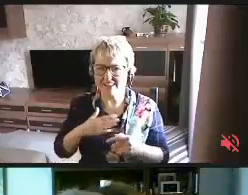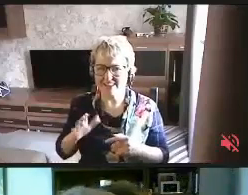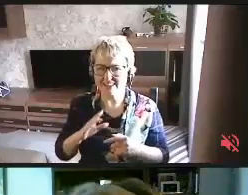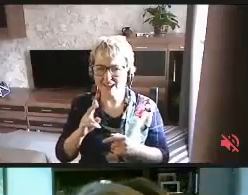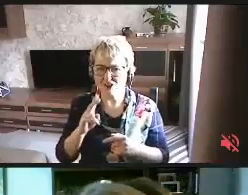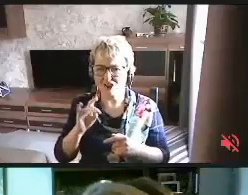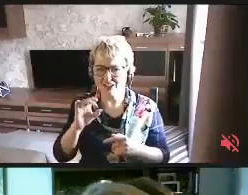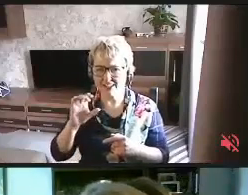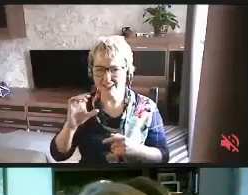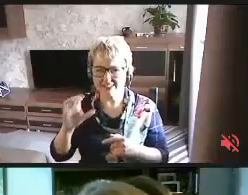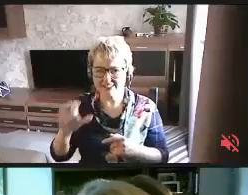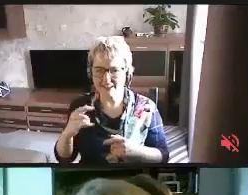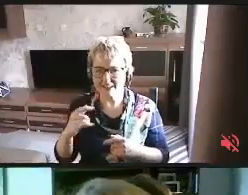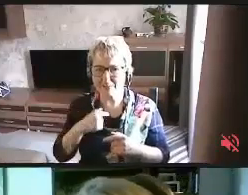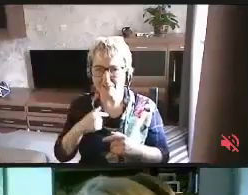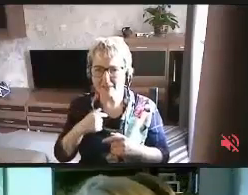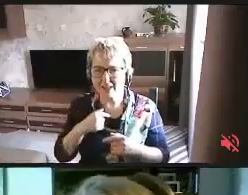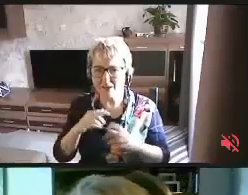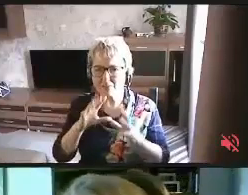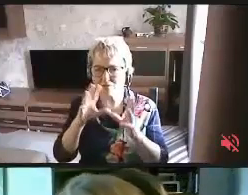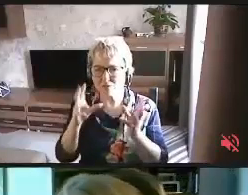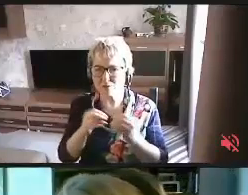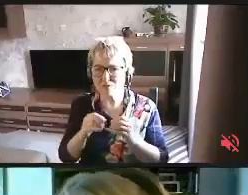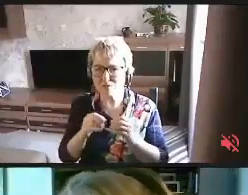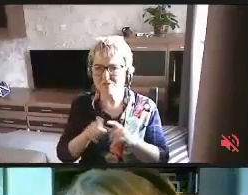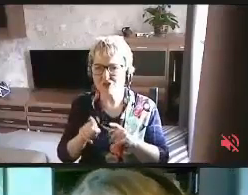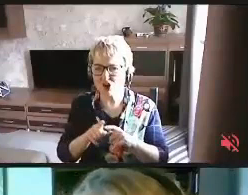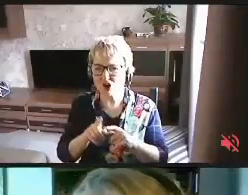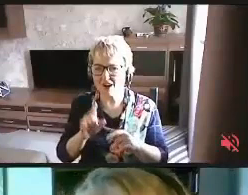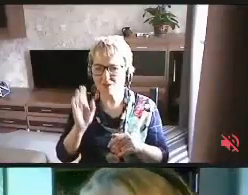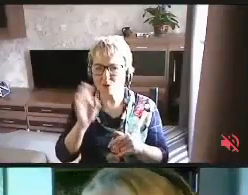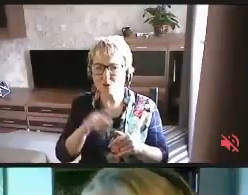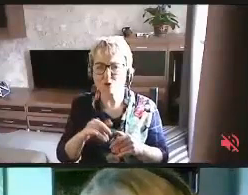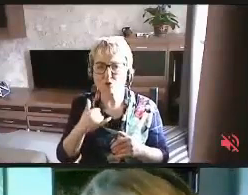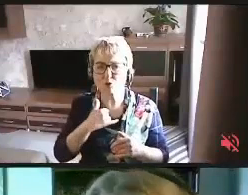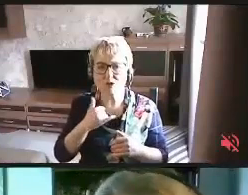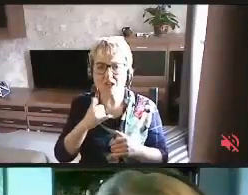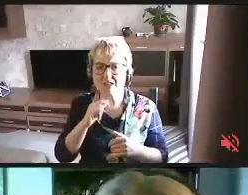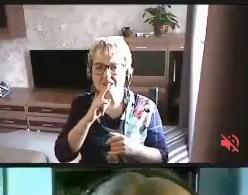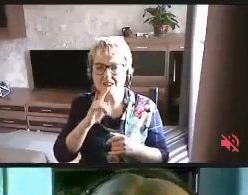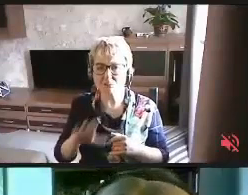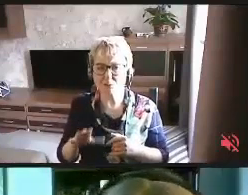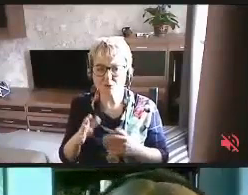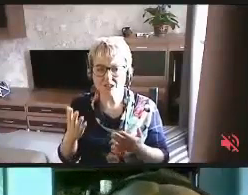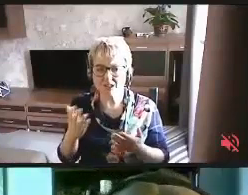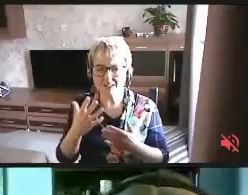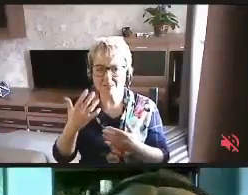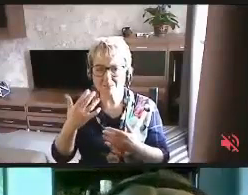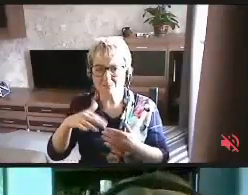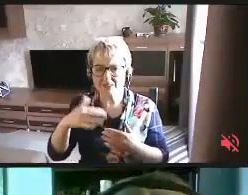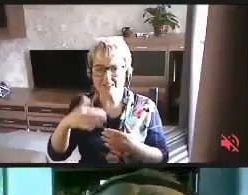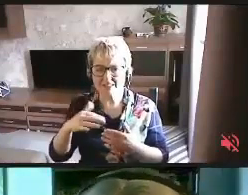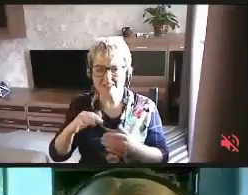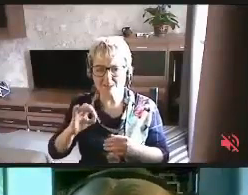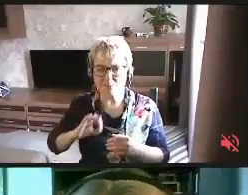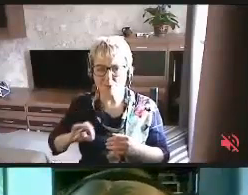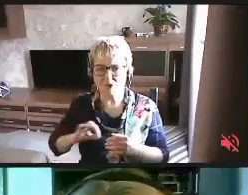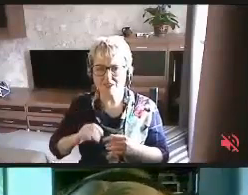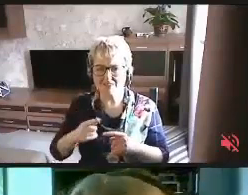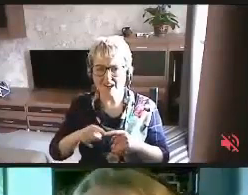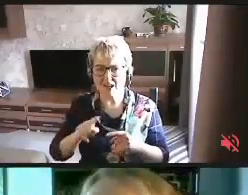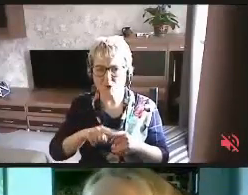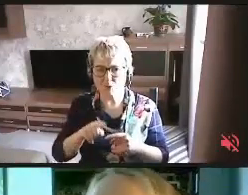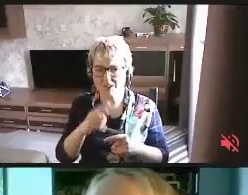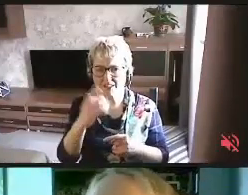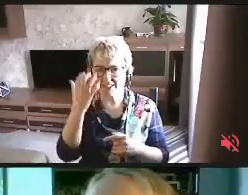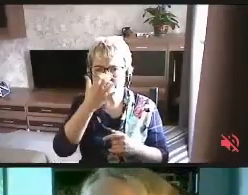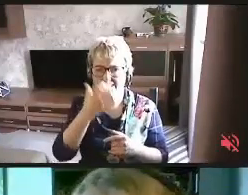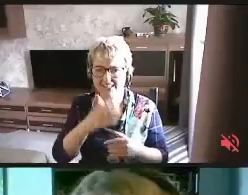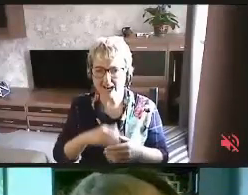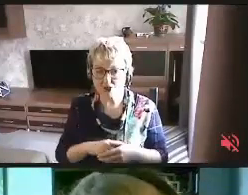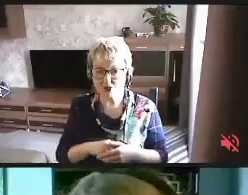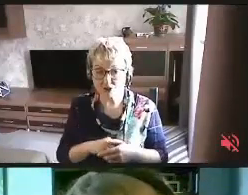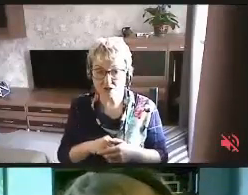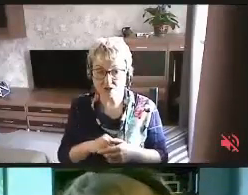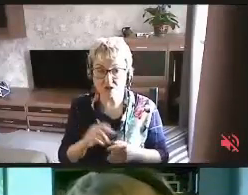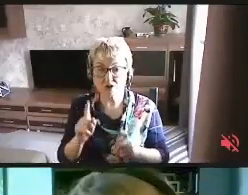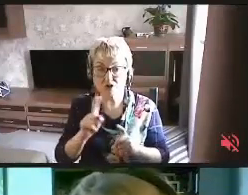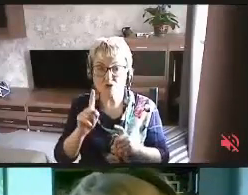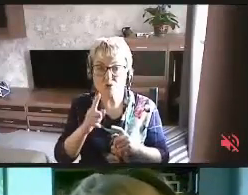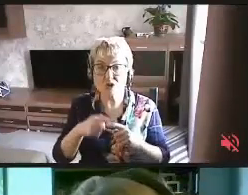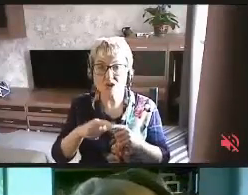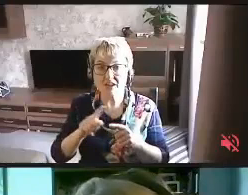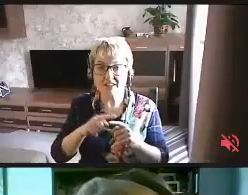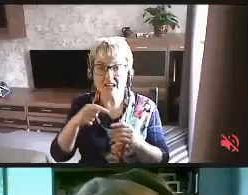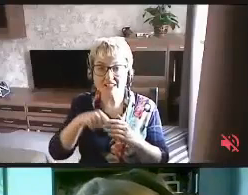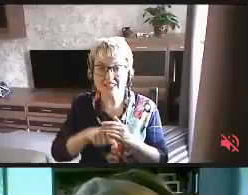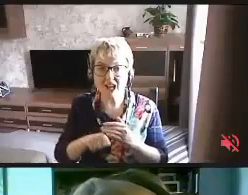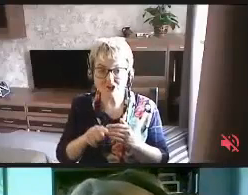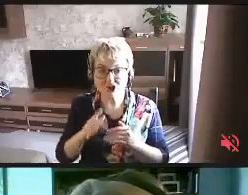кейс, и нам, в общем, все равно, как бы, да, что у нас не будет тех 50 пользователей, которые, значит, незрячие. Что это